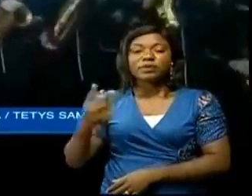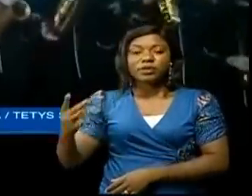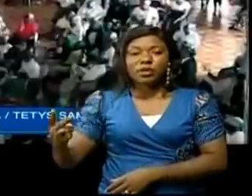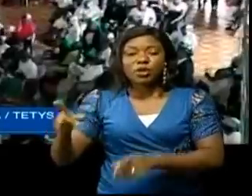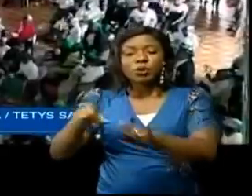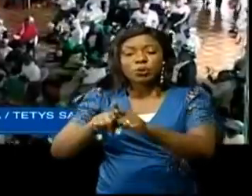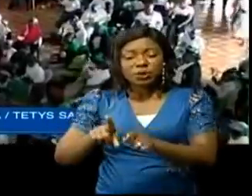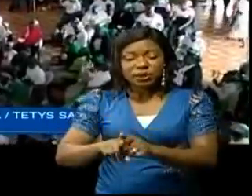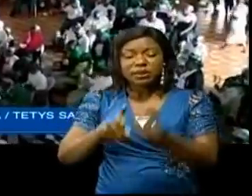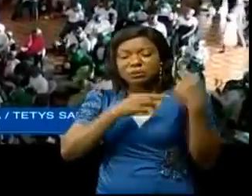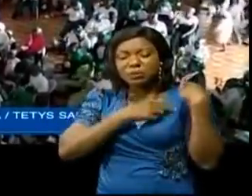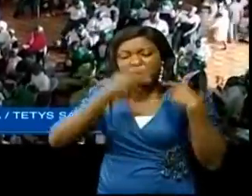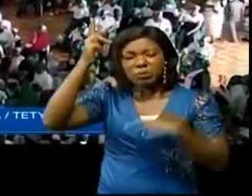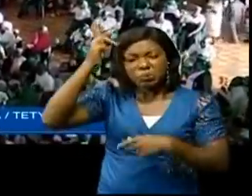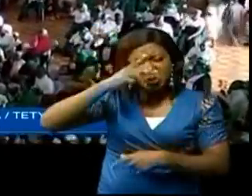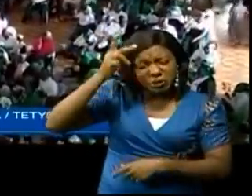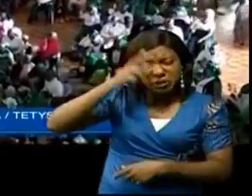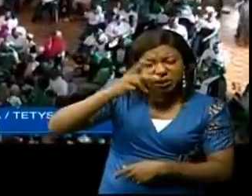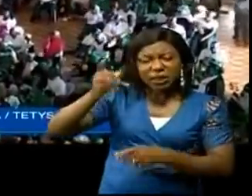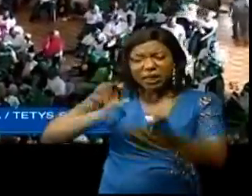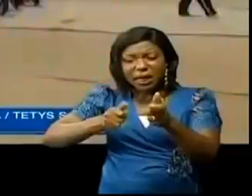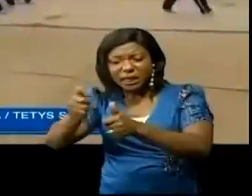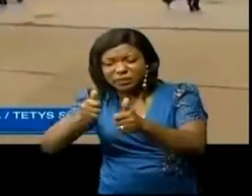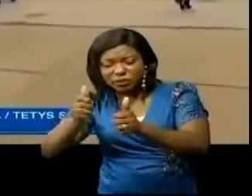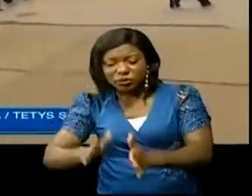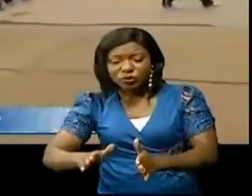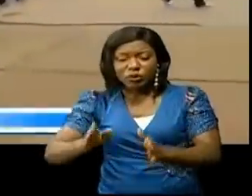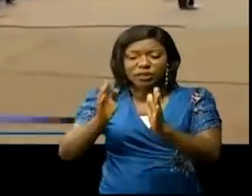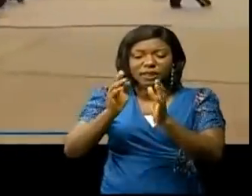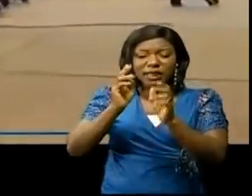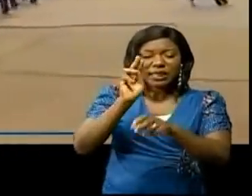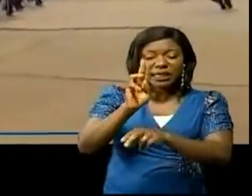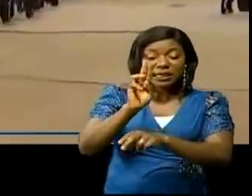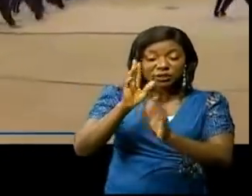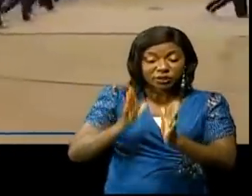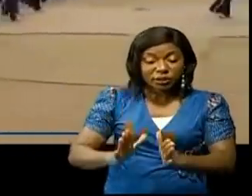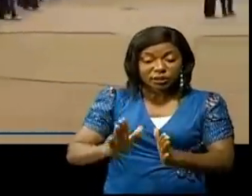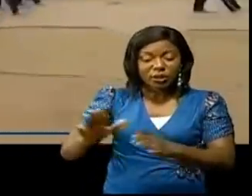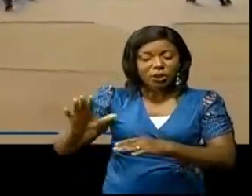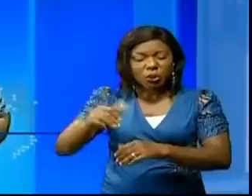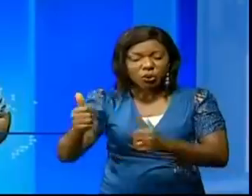autorités politico-administratives et religieuses des différents pays.